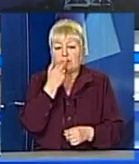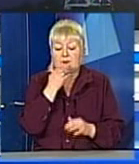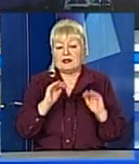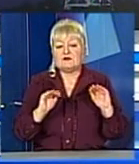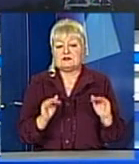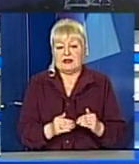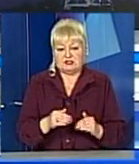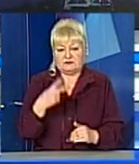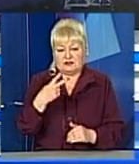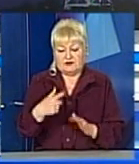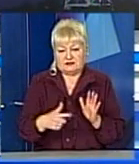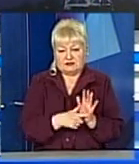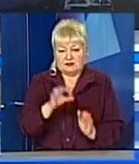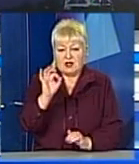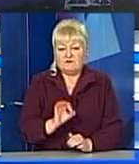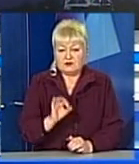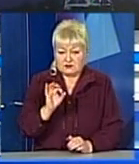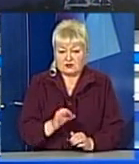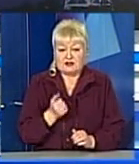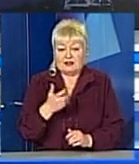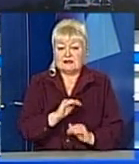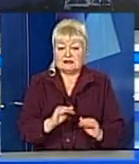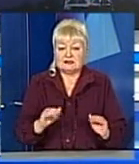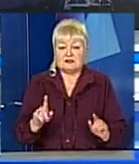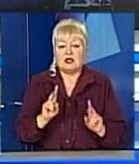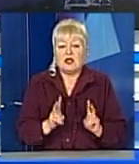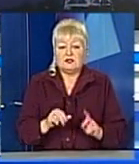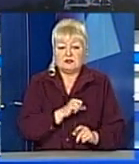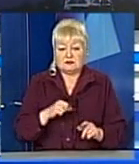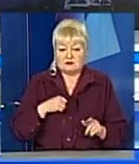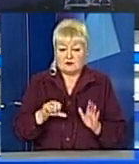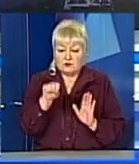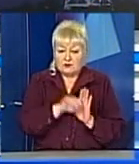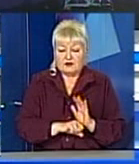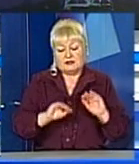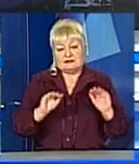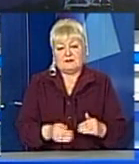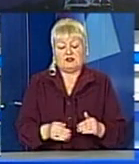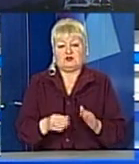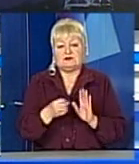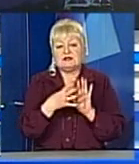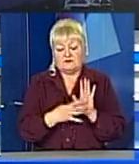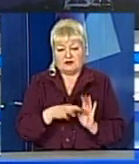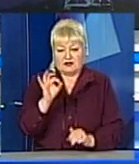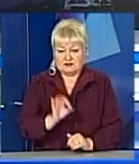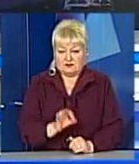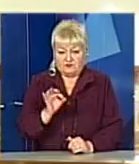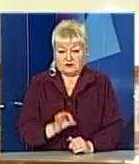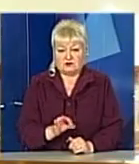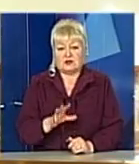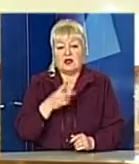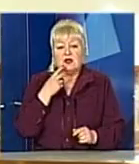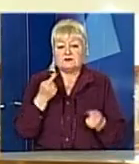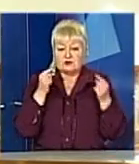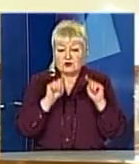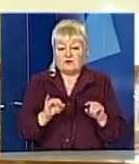зменшився на 27%, а кількість дітей, які вчиняли такі злочини, зменшилася на 19%. Не оминули увагу і